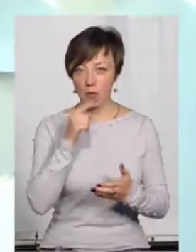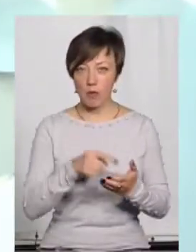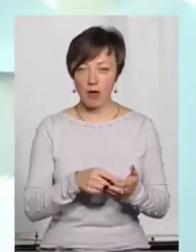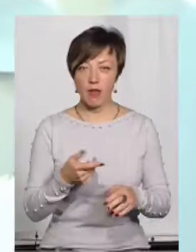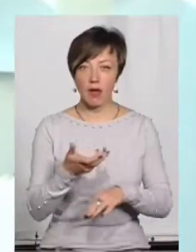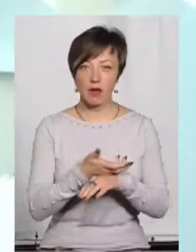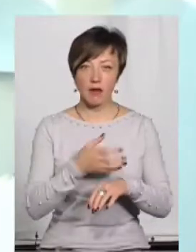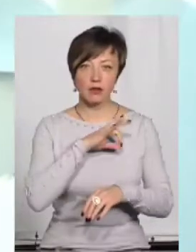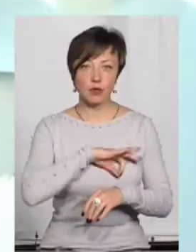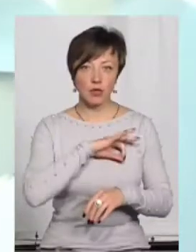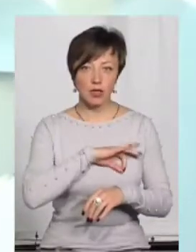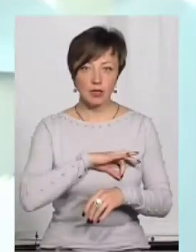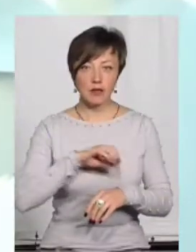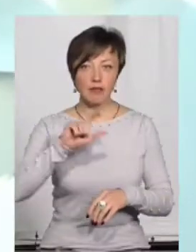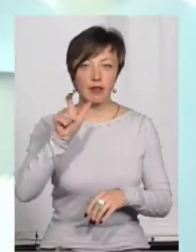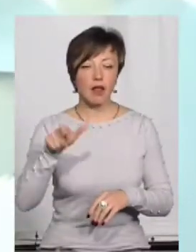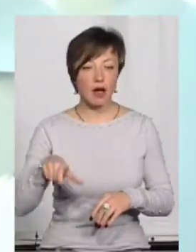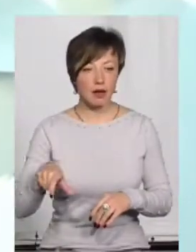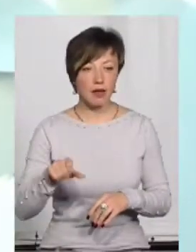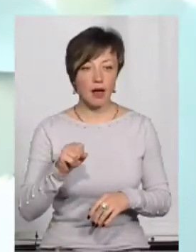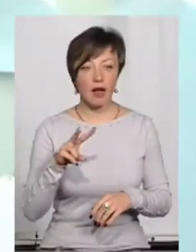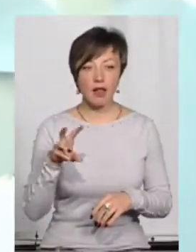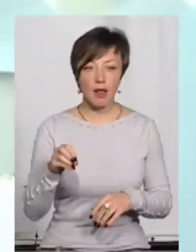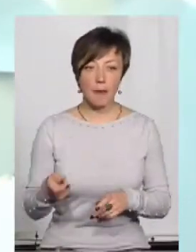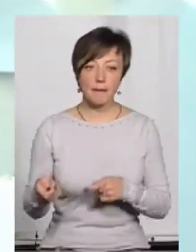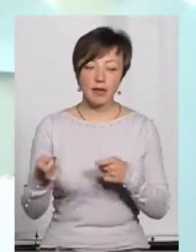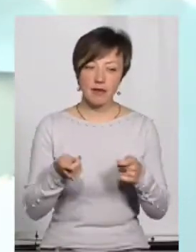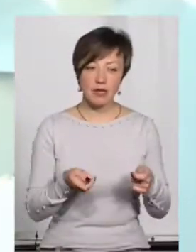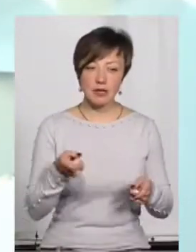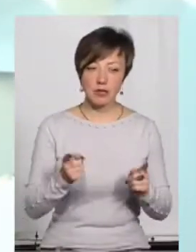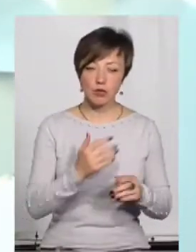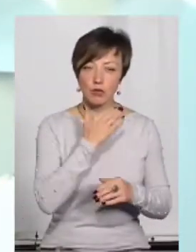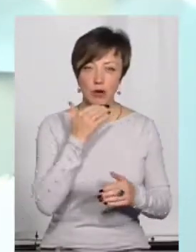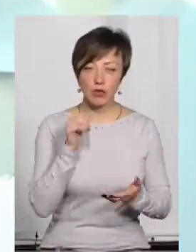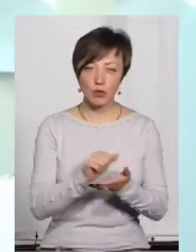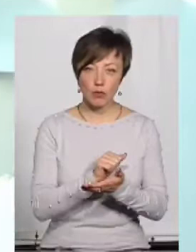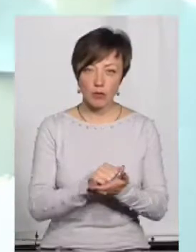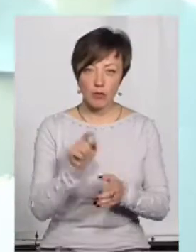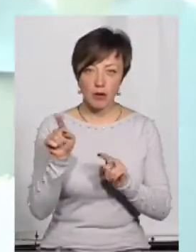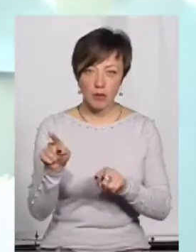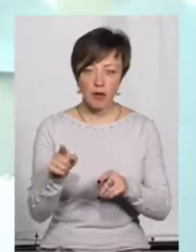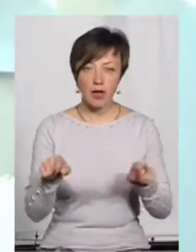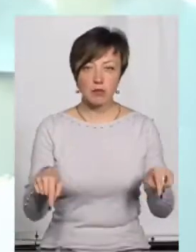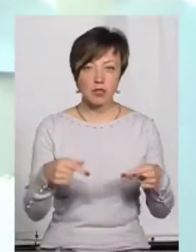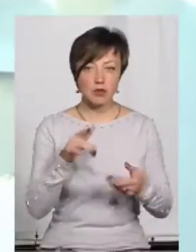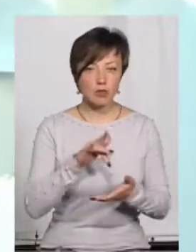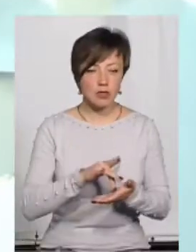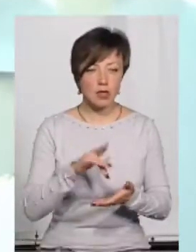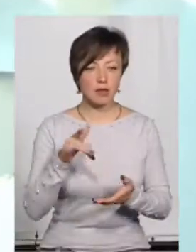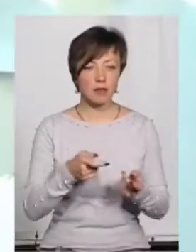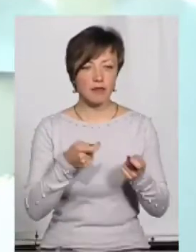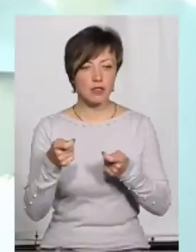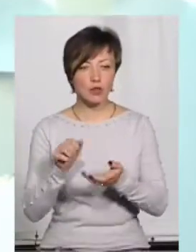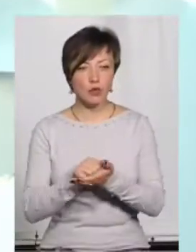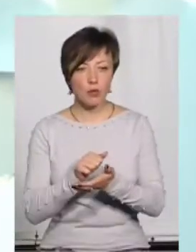експлуатацію у Італії, але вона привезла дійсно багато документів. Вона перебувала там у реабілітаційному центрі, вона